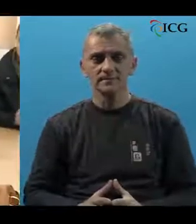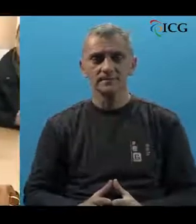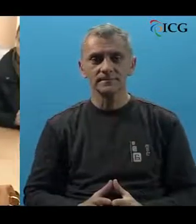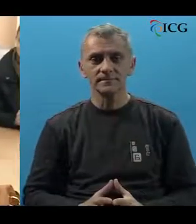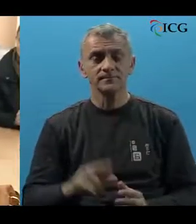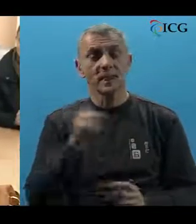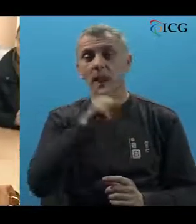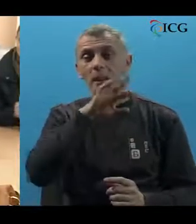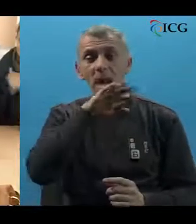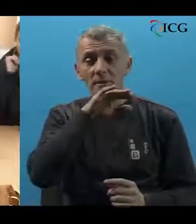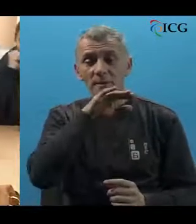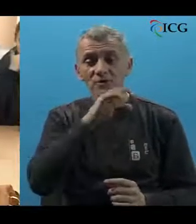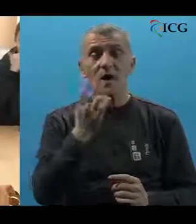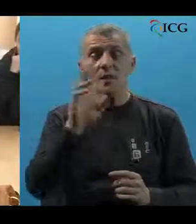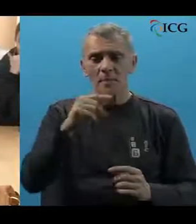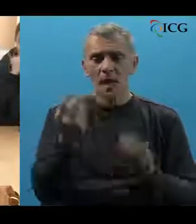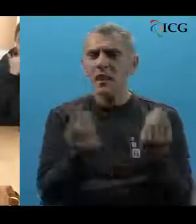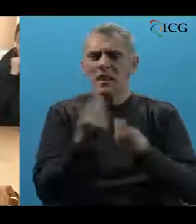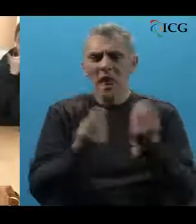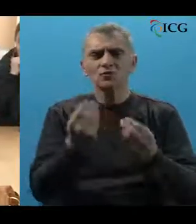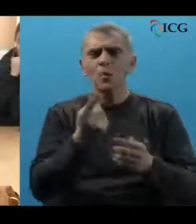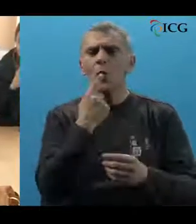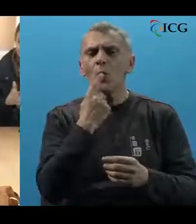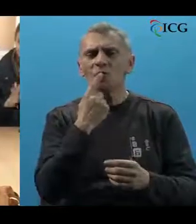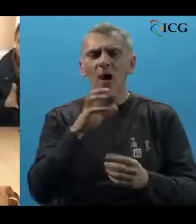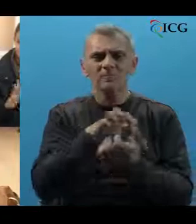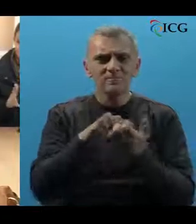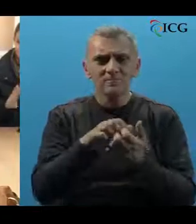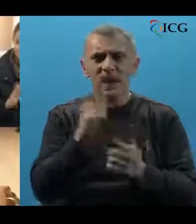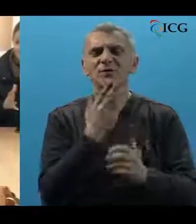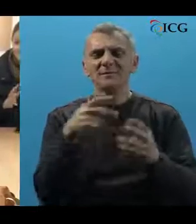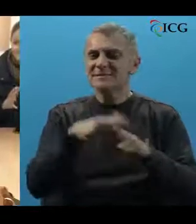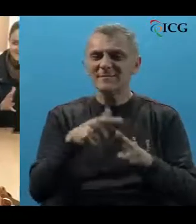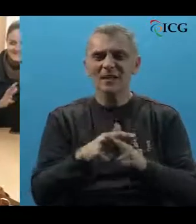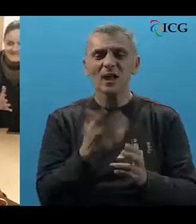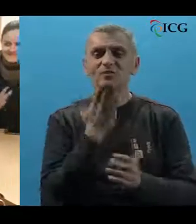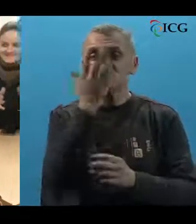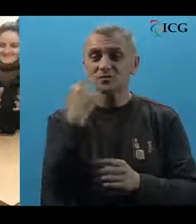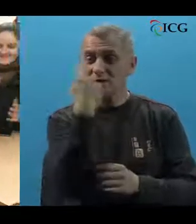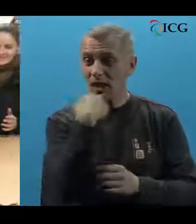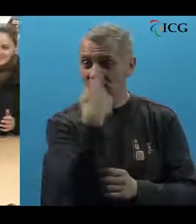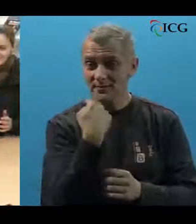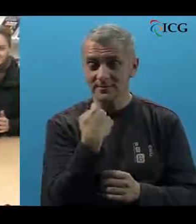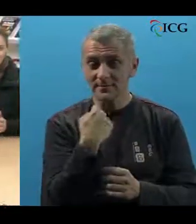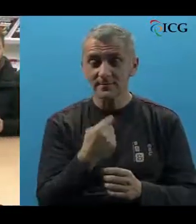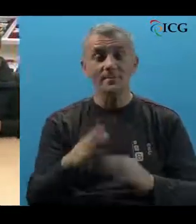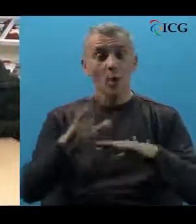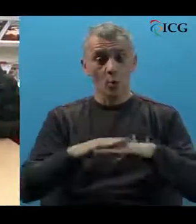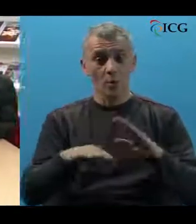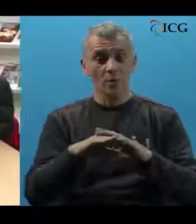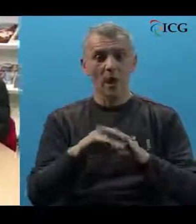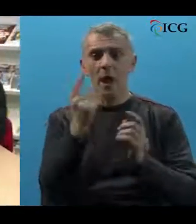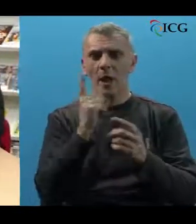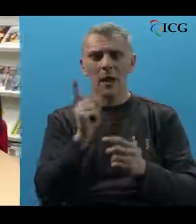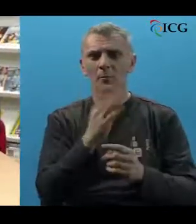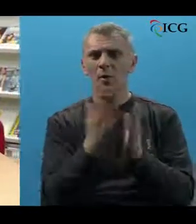Ne pričajte dok imate neki predmet u ustima, to smeta čitanju slica i usta. Ruke držite